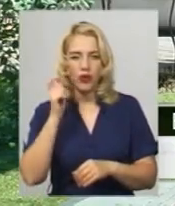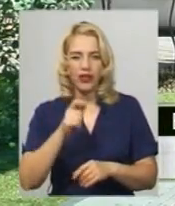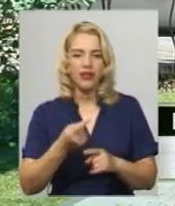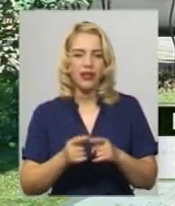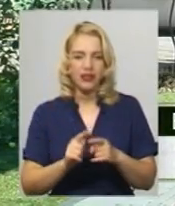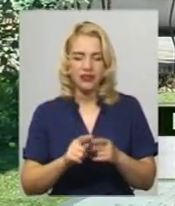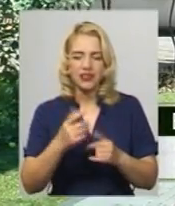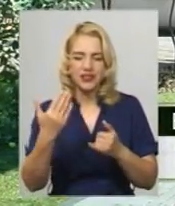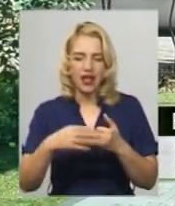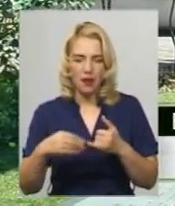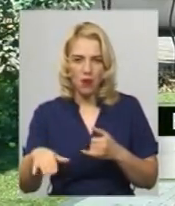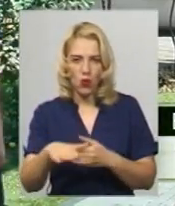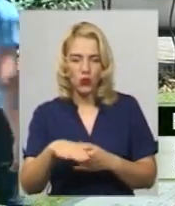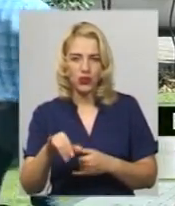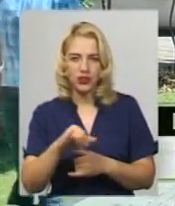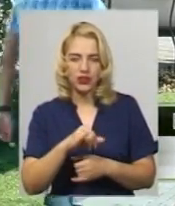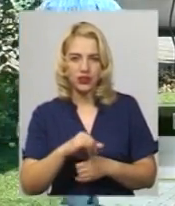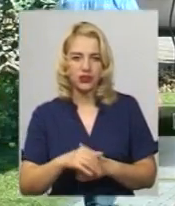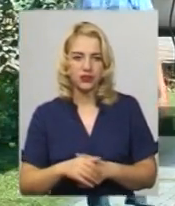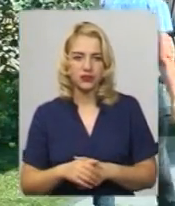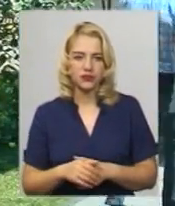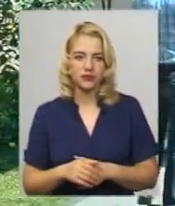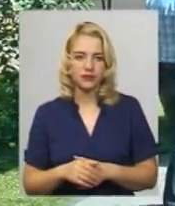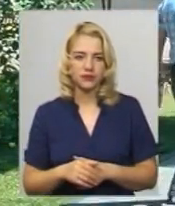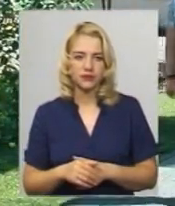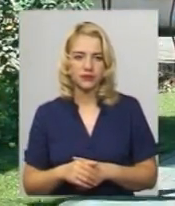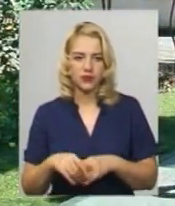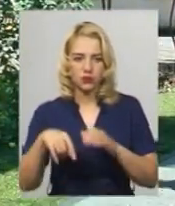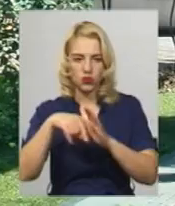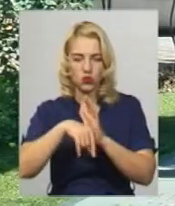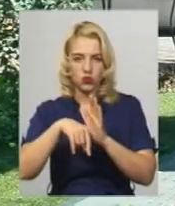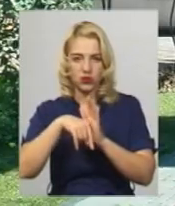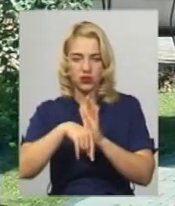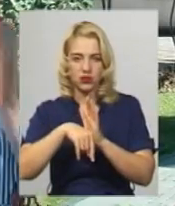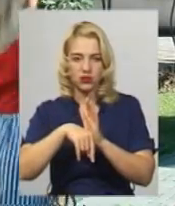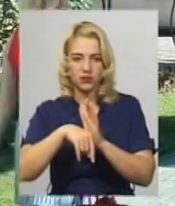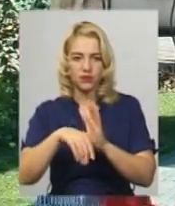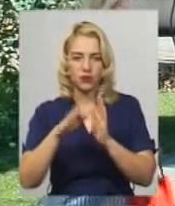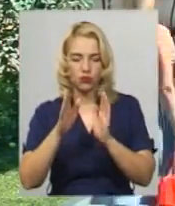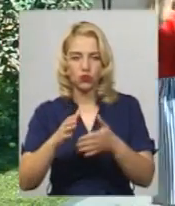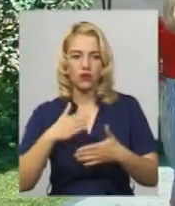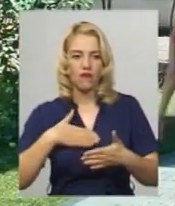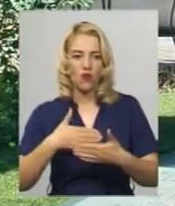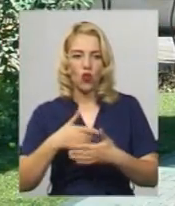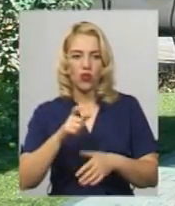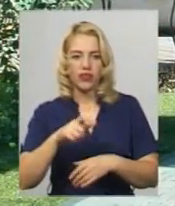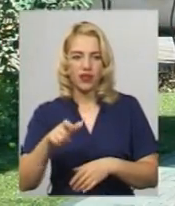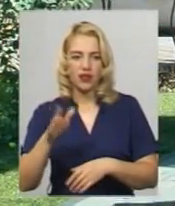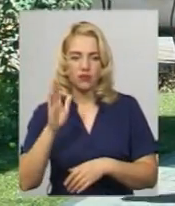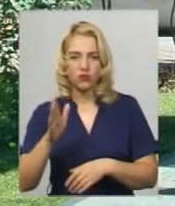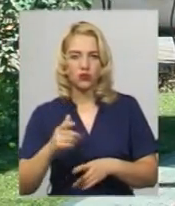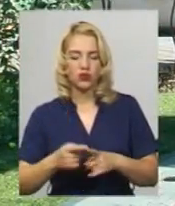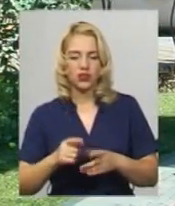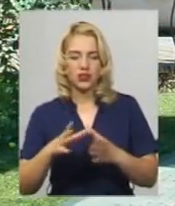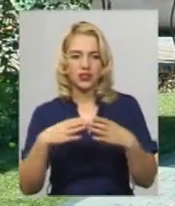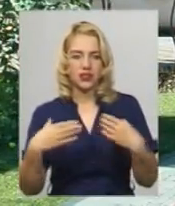її землю, її сутність. Будуть волонтери, будуть сім'ї